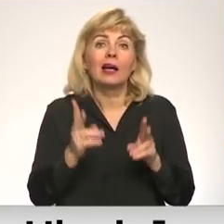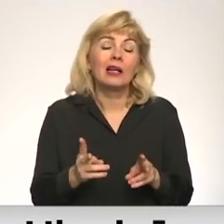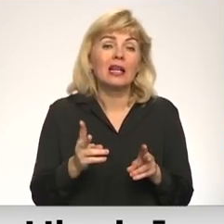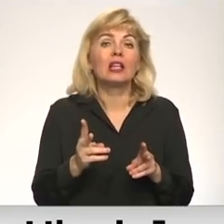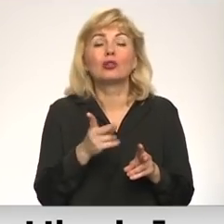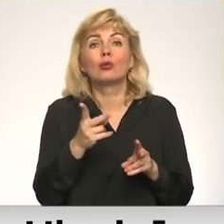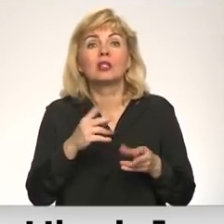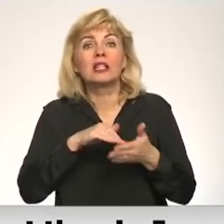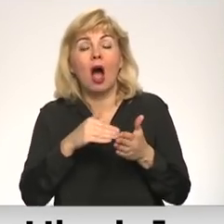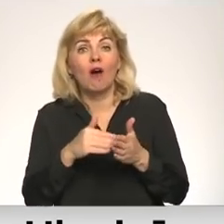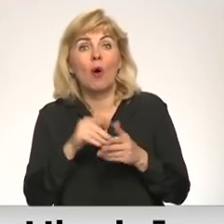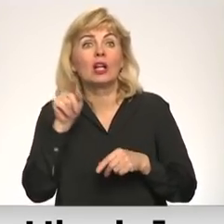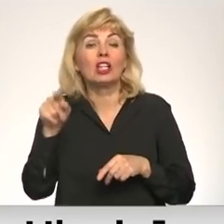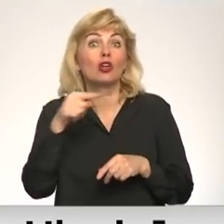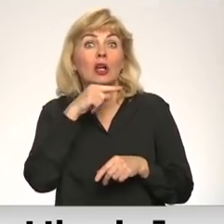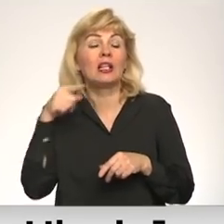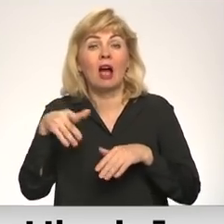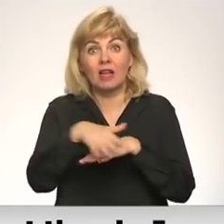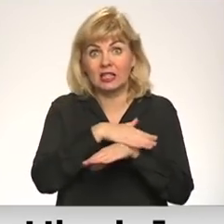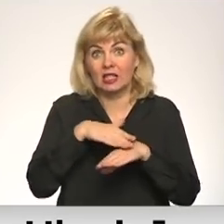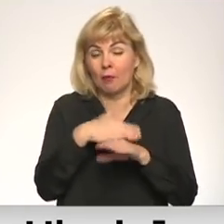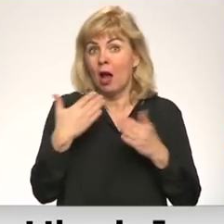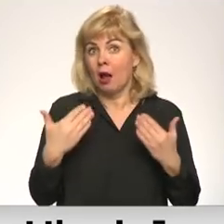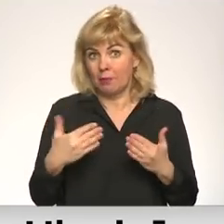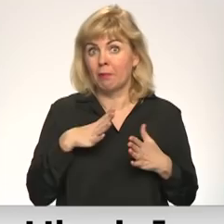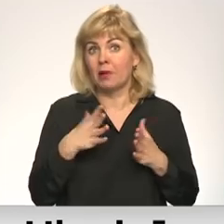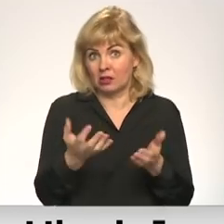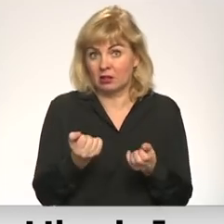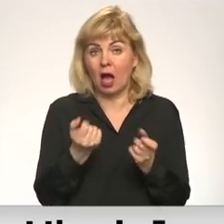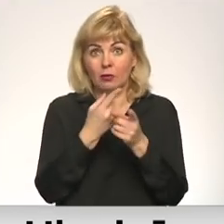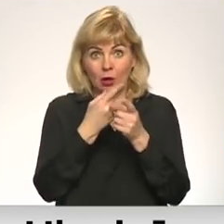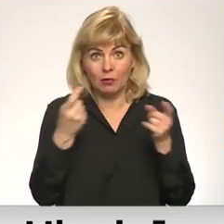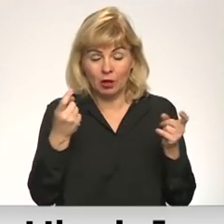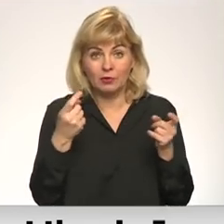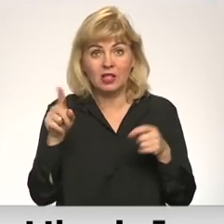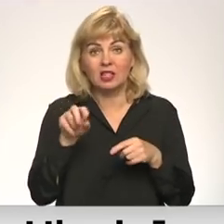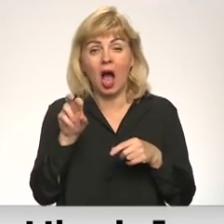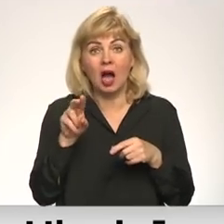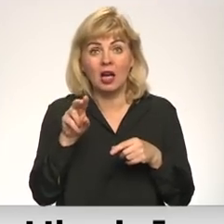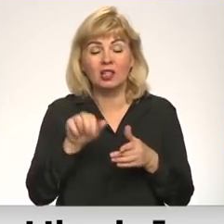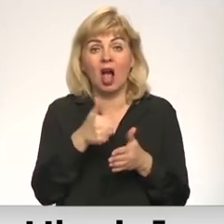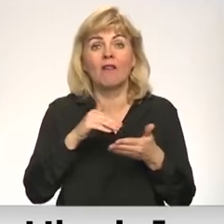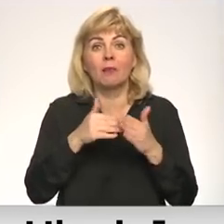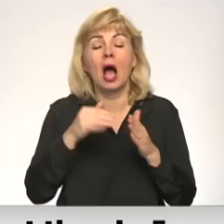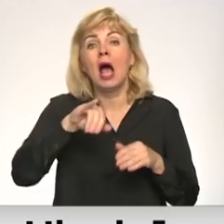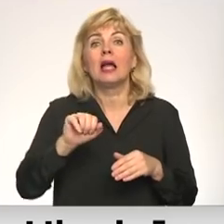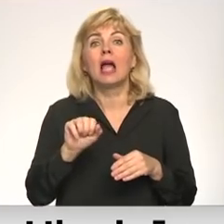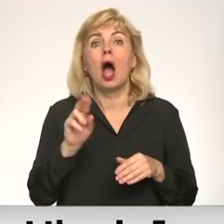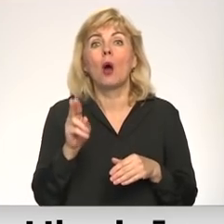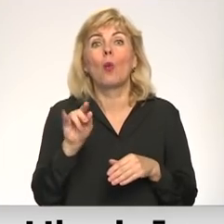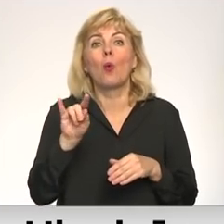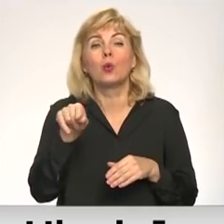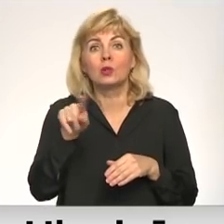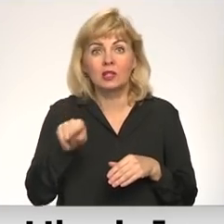sasniegšanu pašā Krievijas sabiedrībā? Tā šodien, piemēram, bija saņemta ziņa, ka Sākas Republikas gālespilsētā Jakudskā laikrakstā